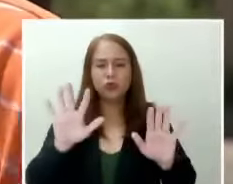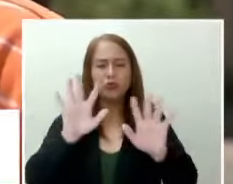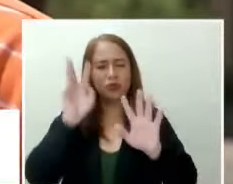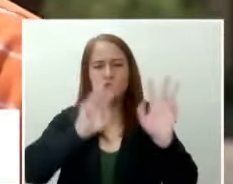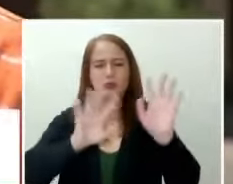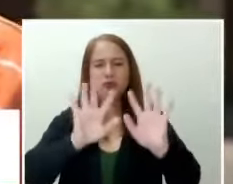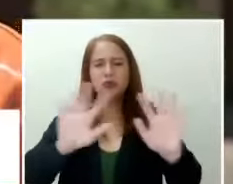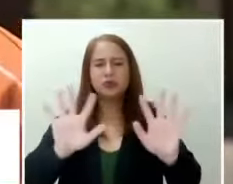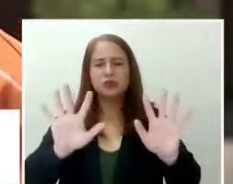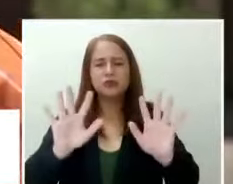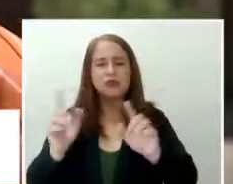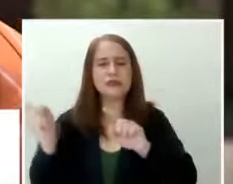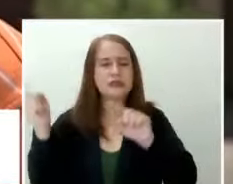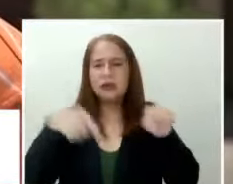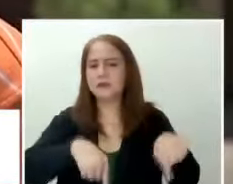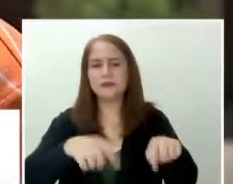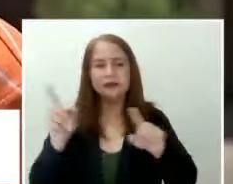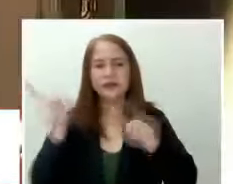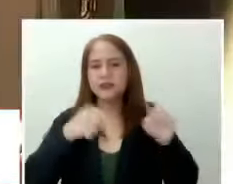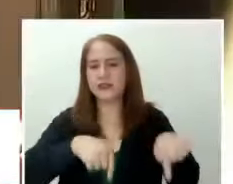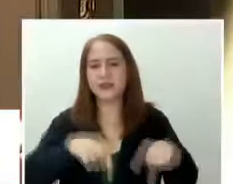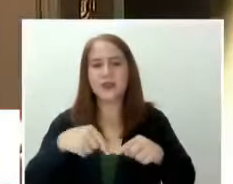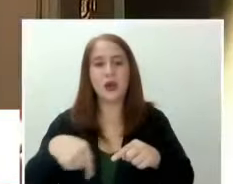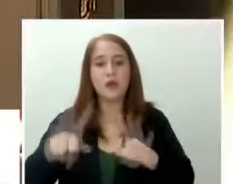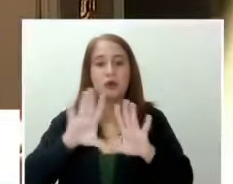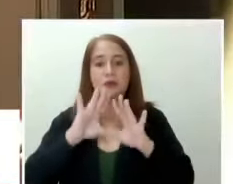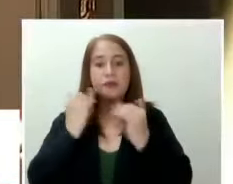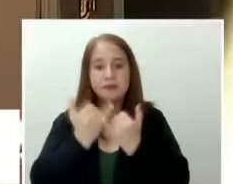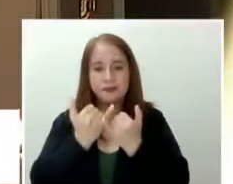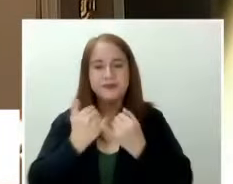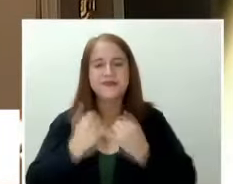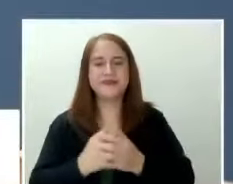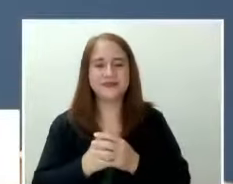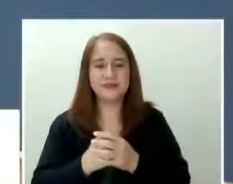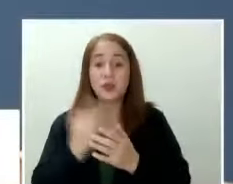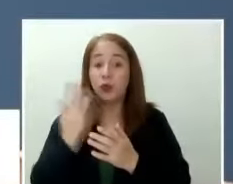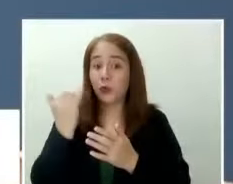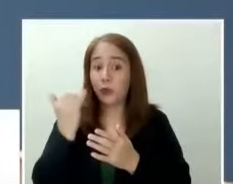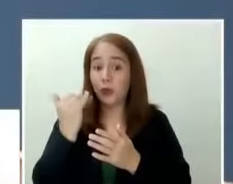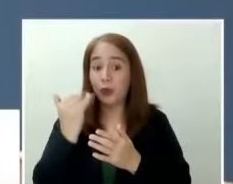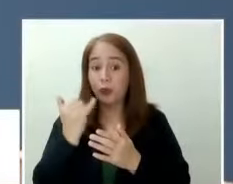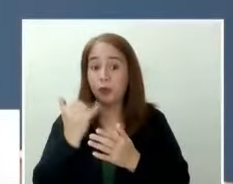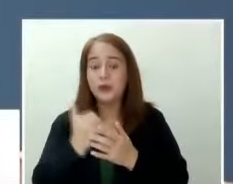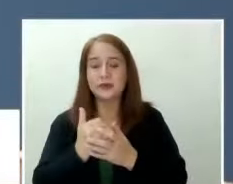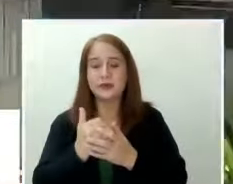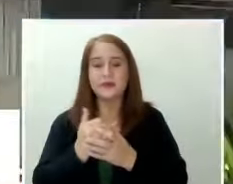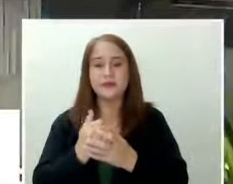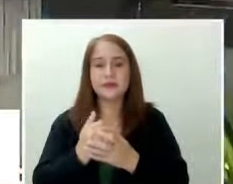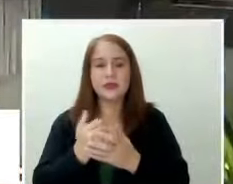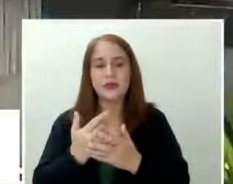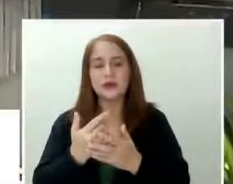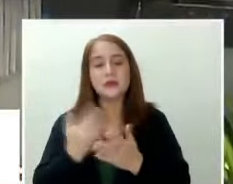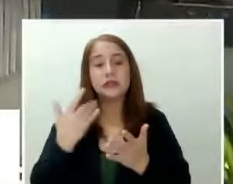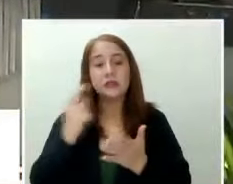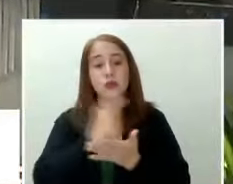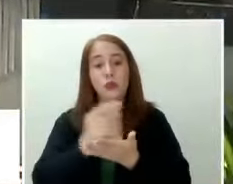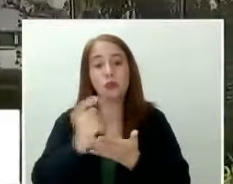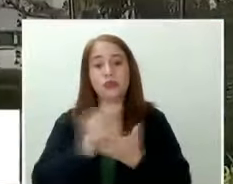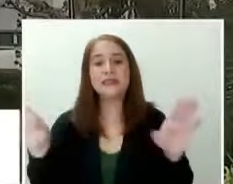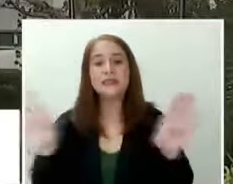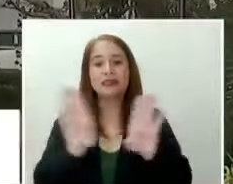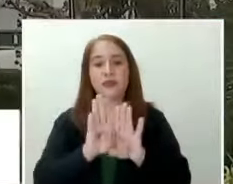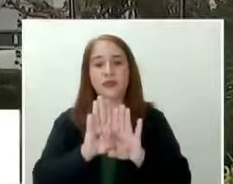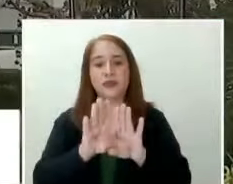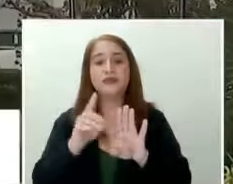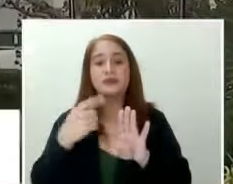pumunta rito sa aming barangay kasi sa dating po na mahal na araw, sarado po ang aming barangay.